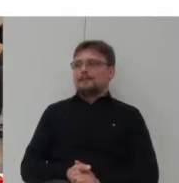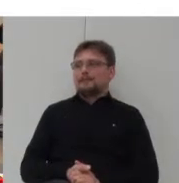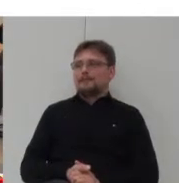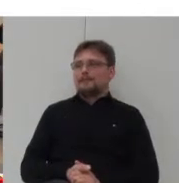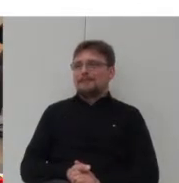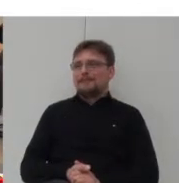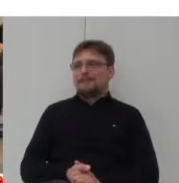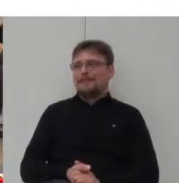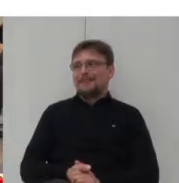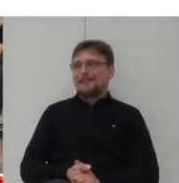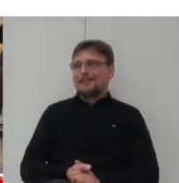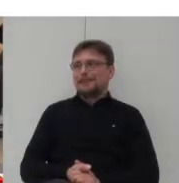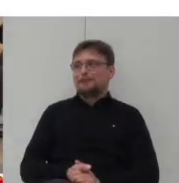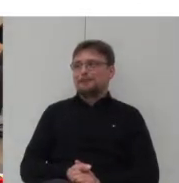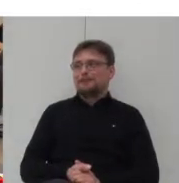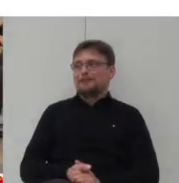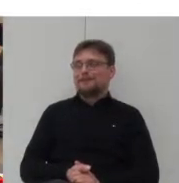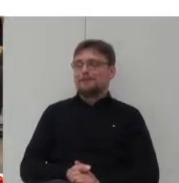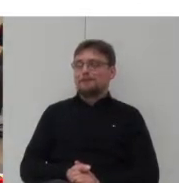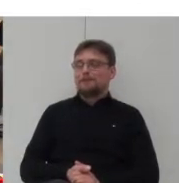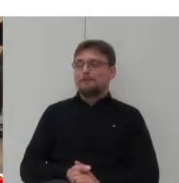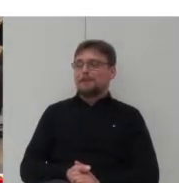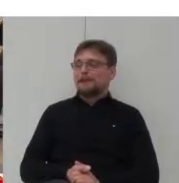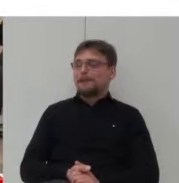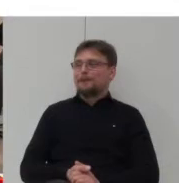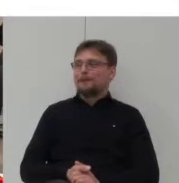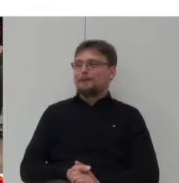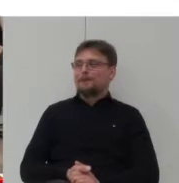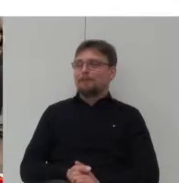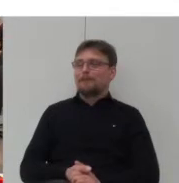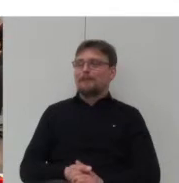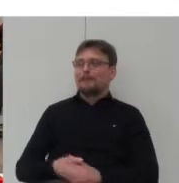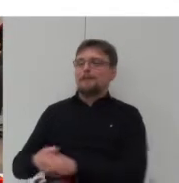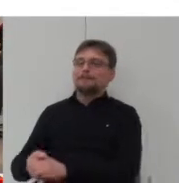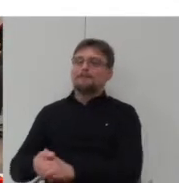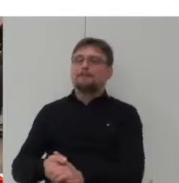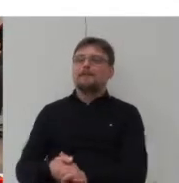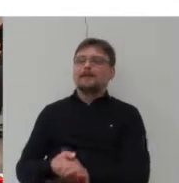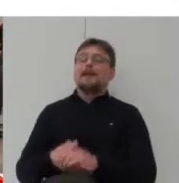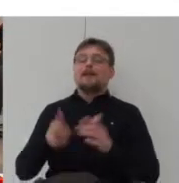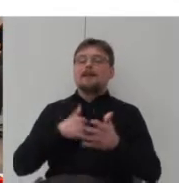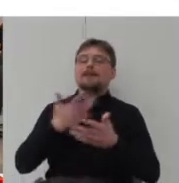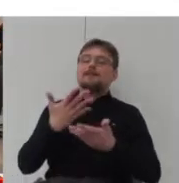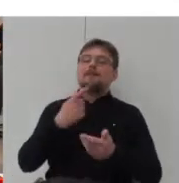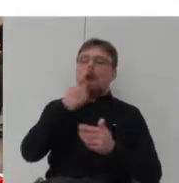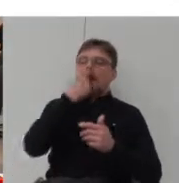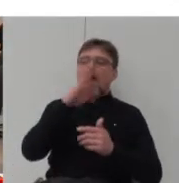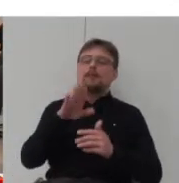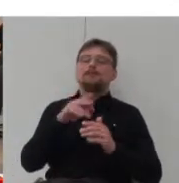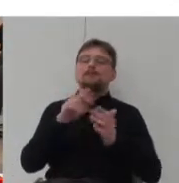Chciałbym jakby przedstawić jeszcze ten pomysł właśnie w skali urbanistycznej, na wybranym przykładzie Łodzi, to jest teren o